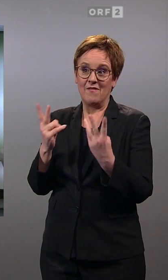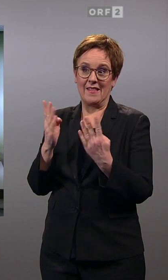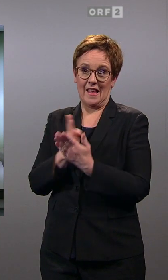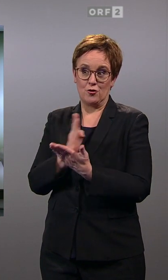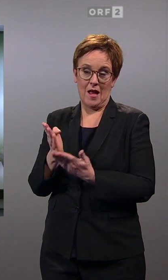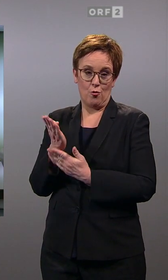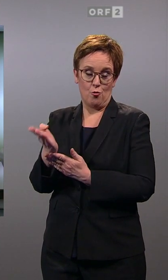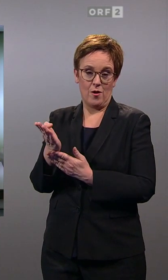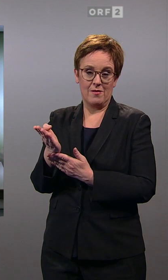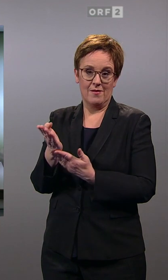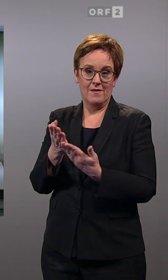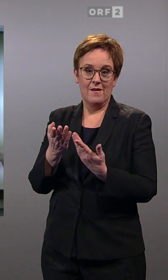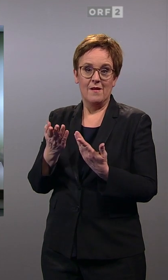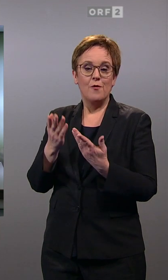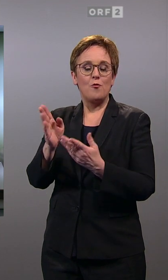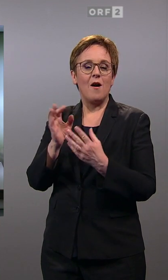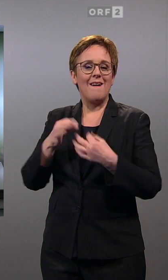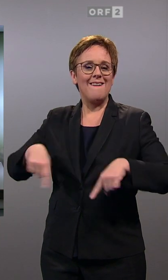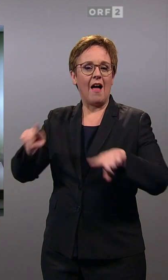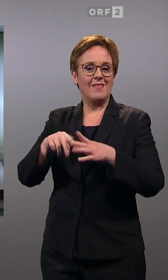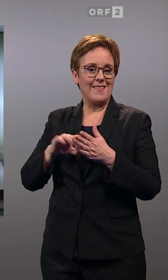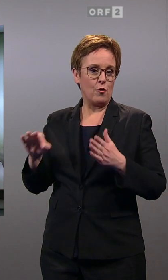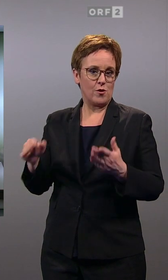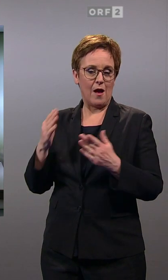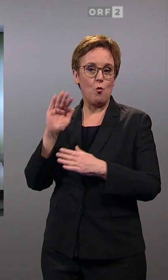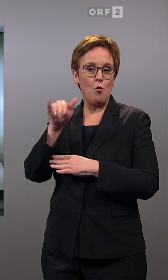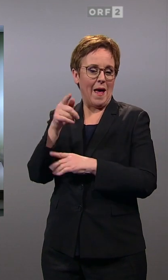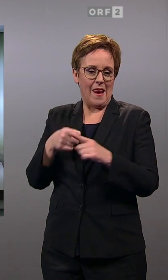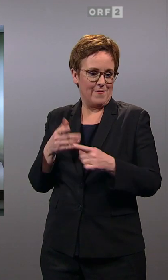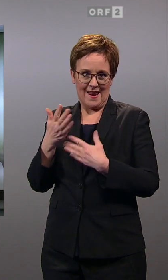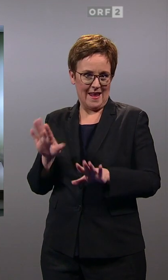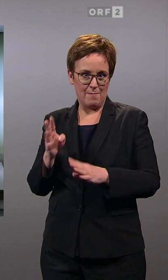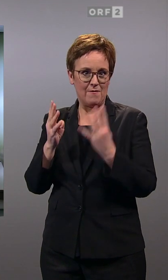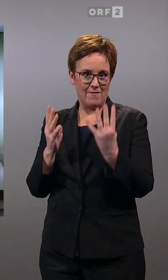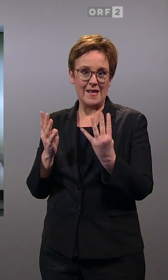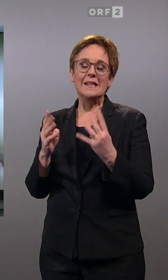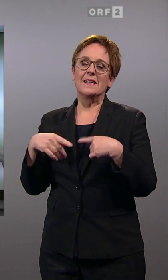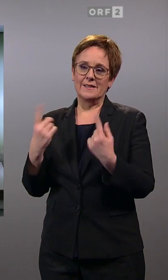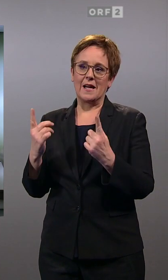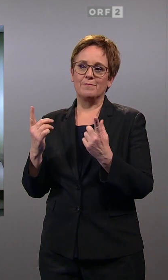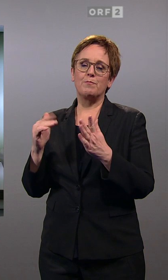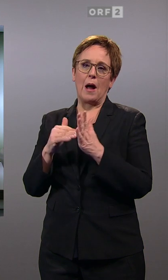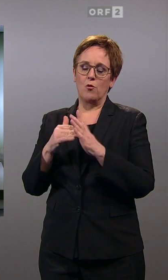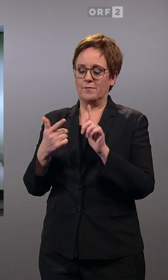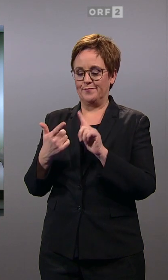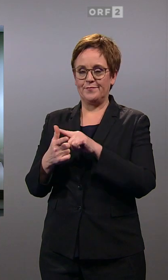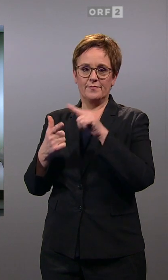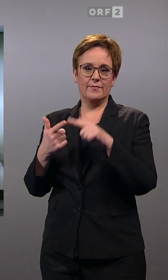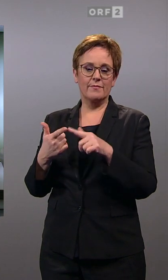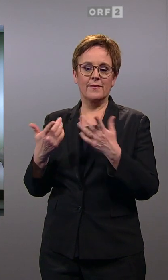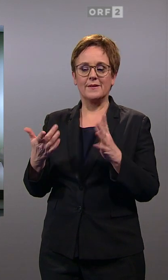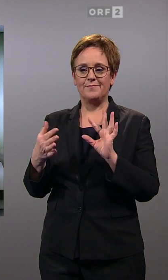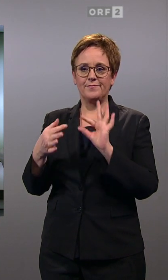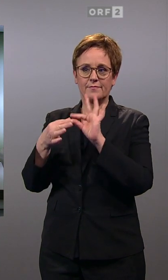dass Entscheidungen für das Land trifft, die Mehrheit und müsste realpolitisch natürlich eine viel größere,